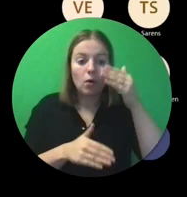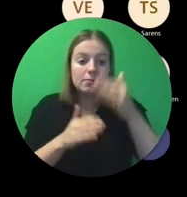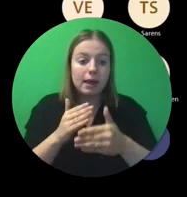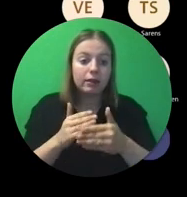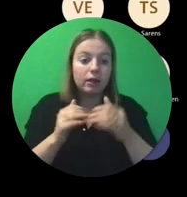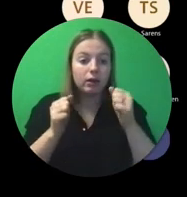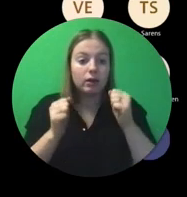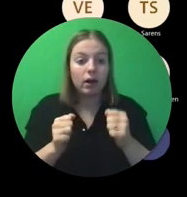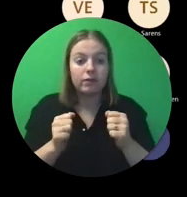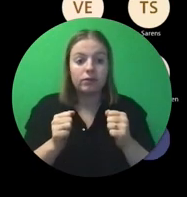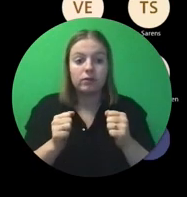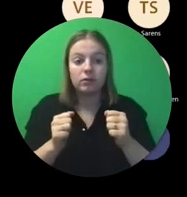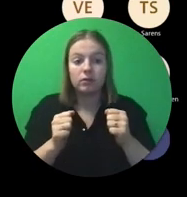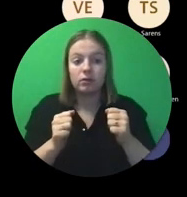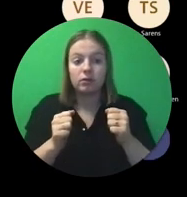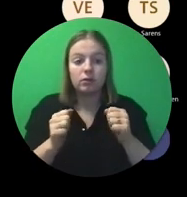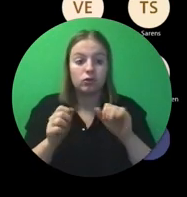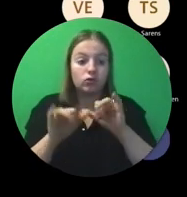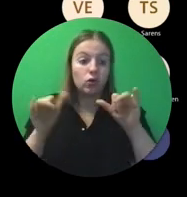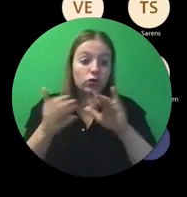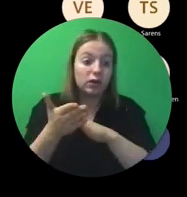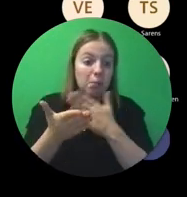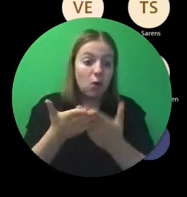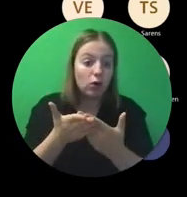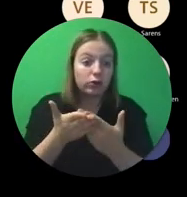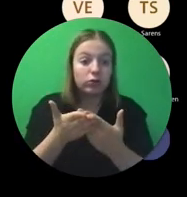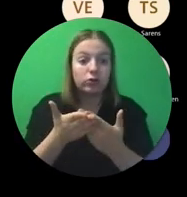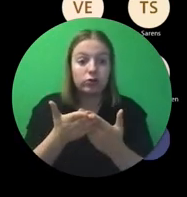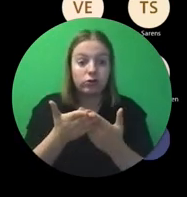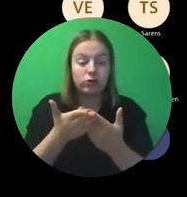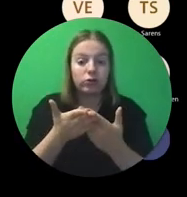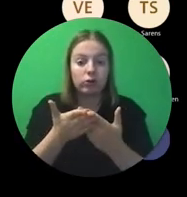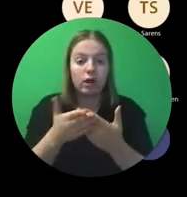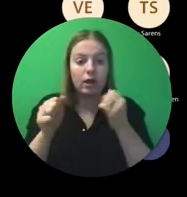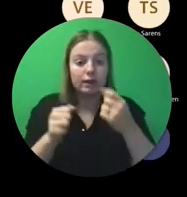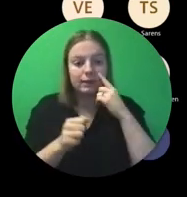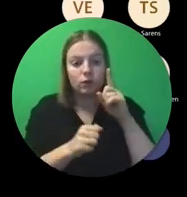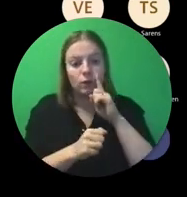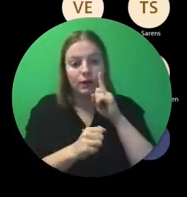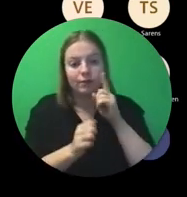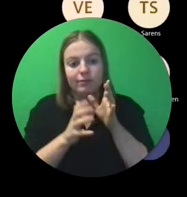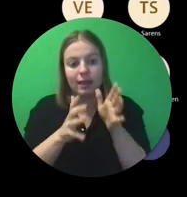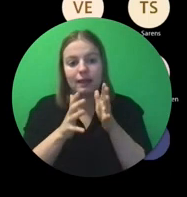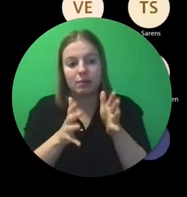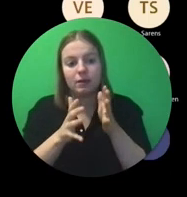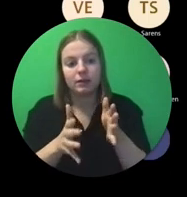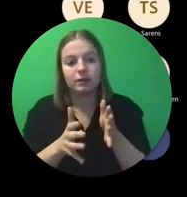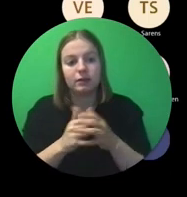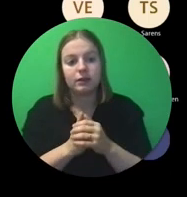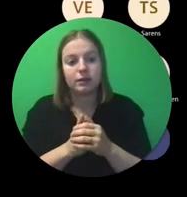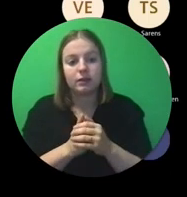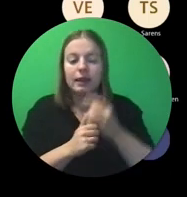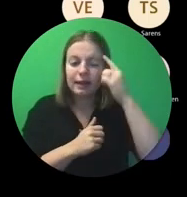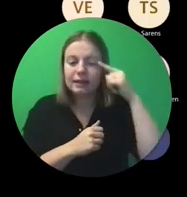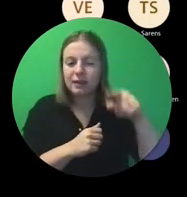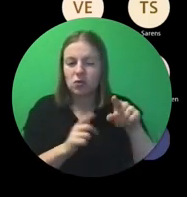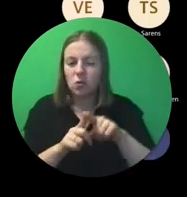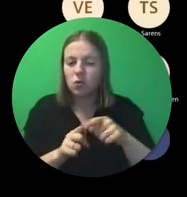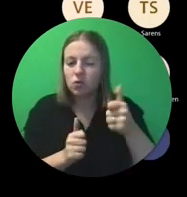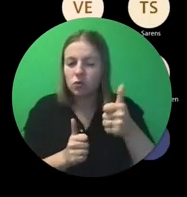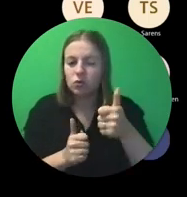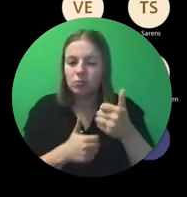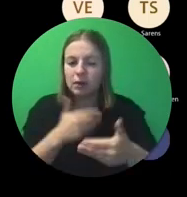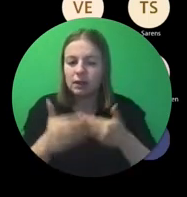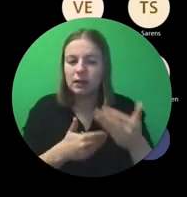iets uittrekken, een rapport uittrekken, dat je eigenlijk de deelners ziet. Vind ik persoonlijk ook niet slecht.